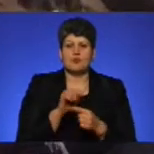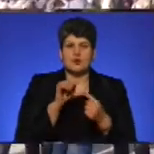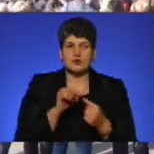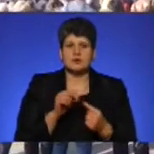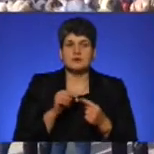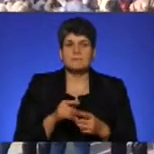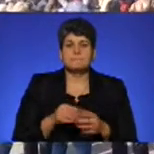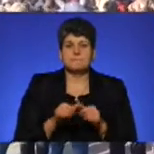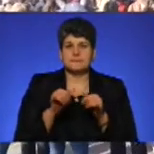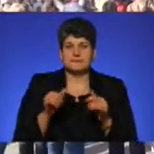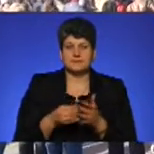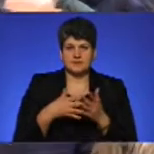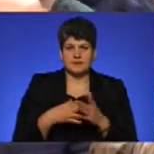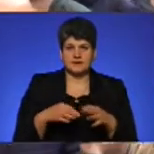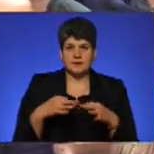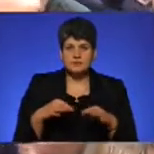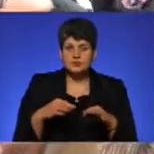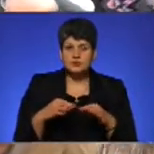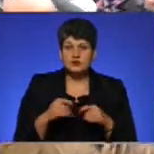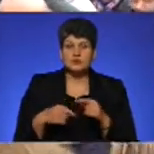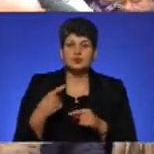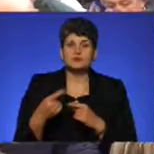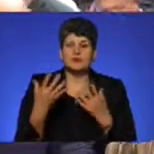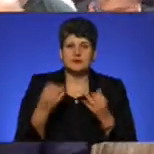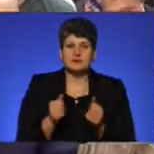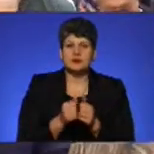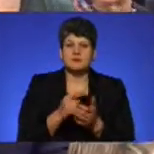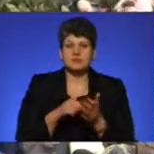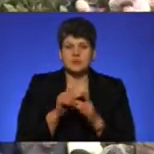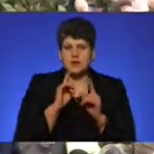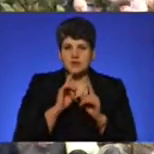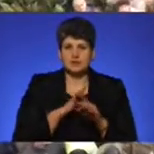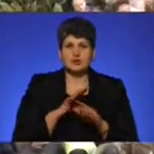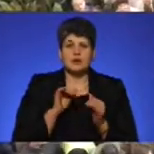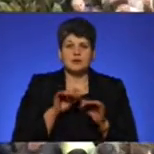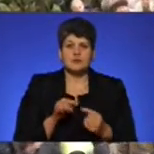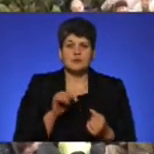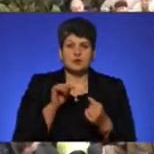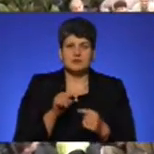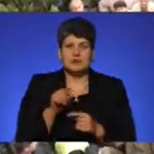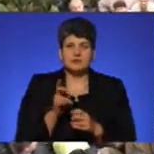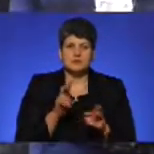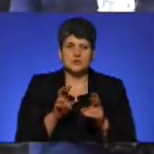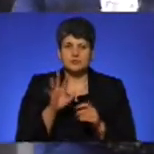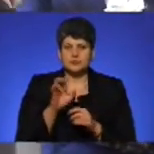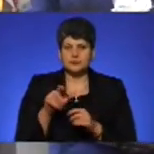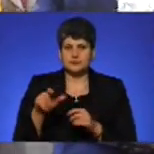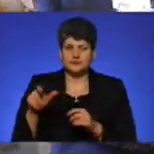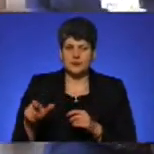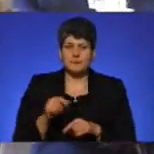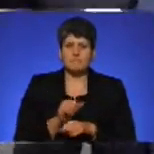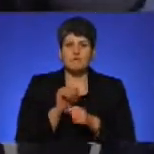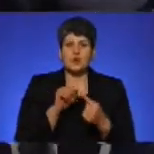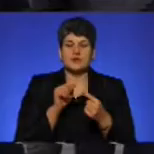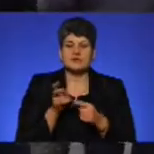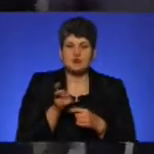проїзд у громадському транспорті. Наступного дня під міською радою Тернополя відбулась акція протесту, на неї прийшло 500 осіб. До протестувальників